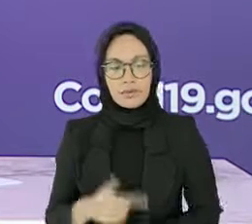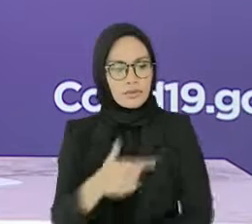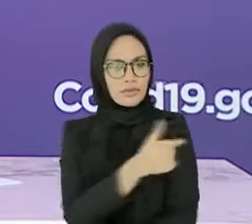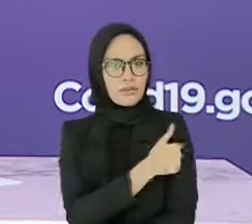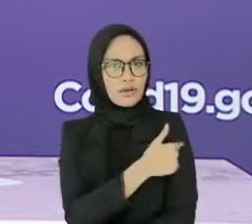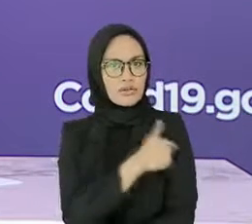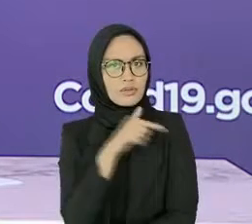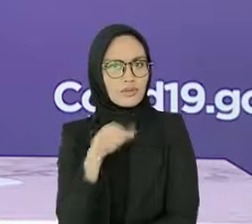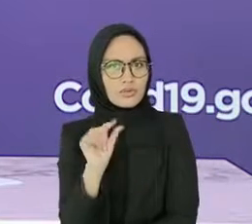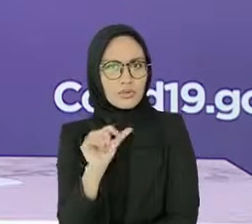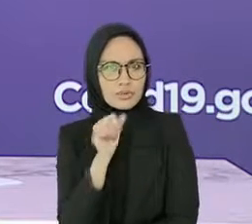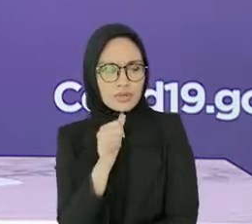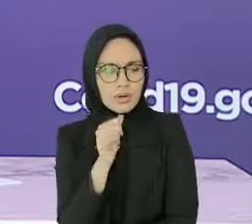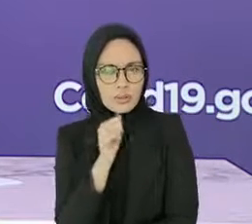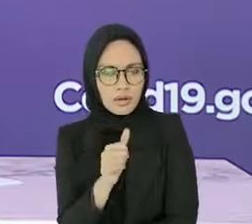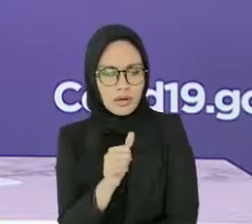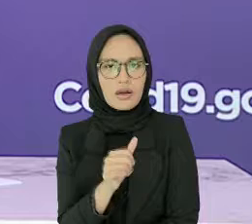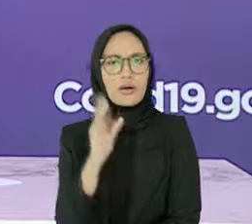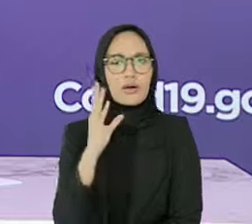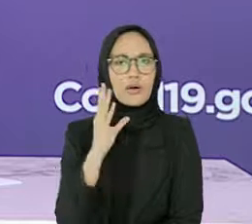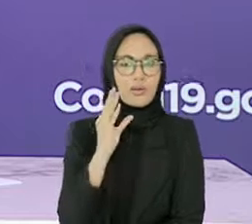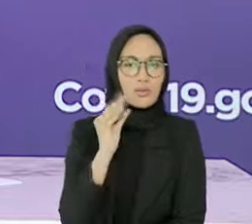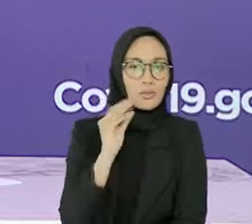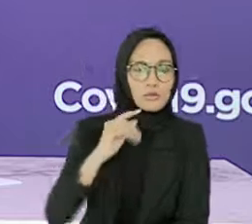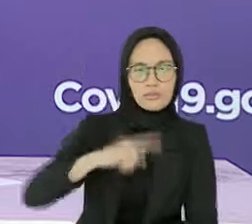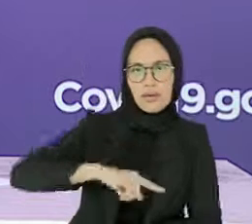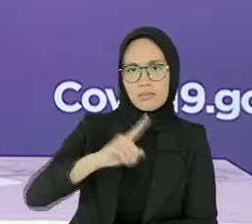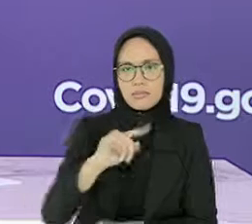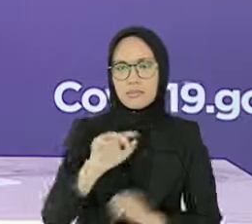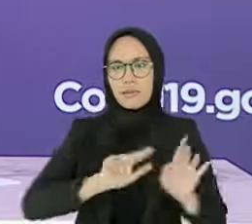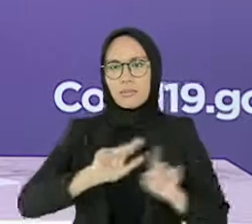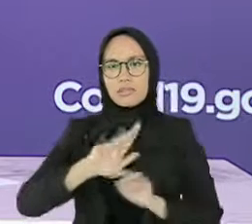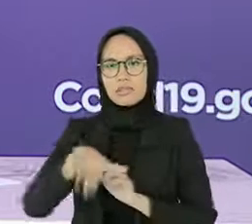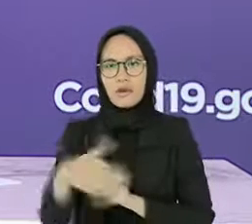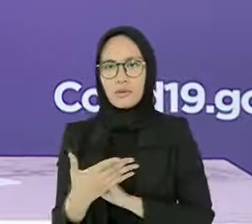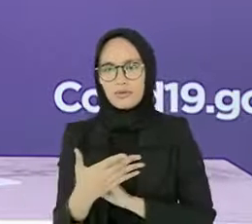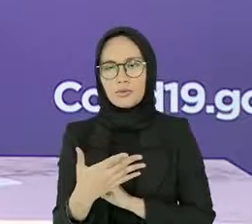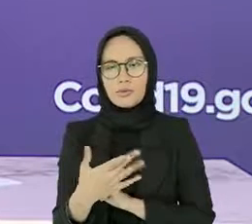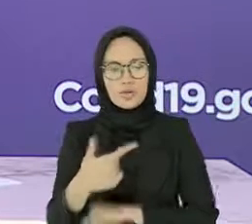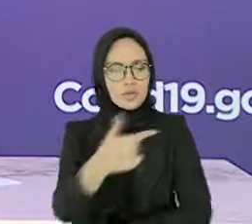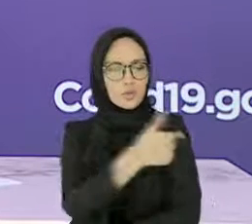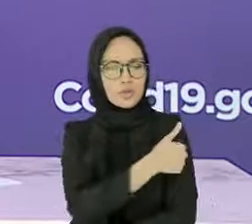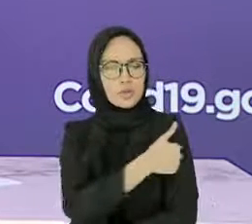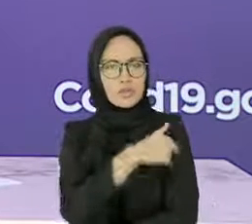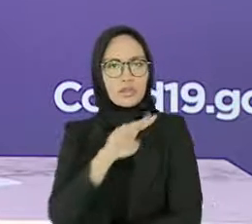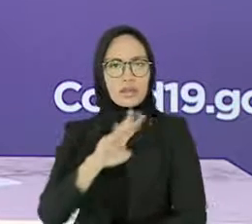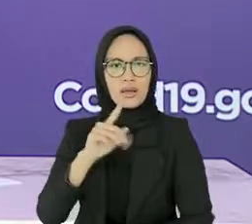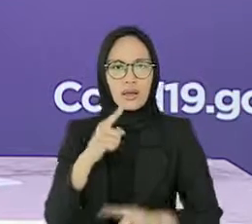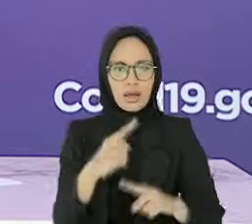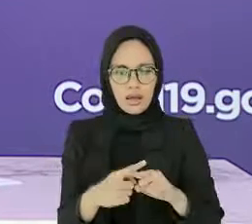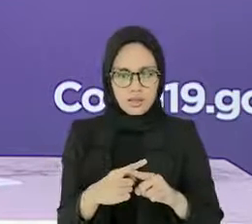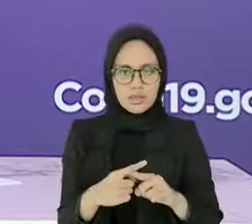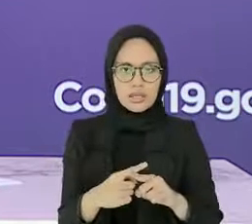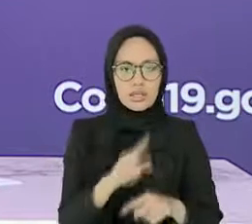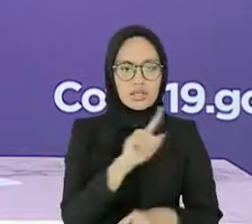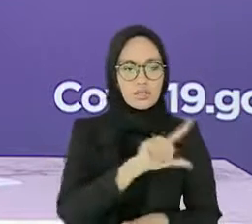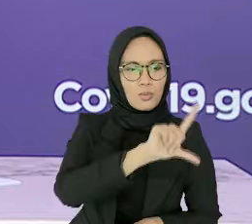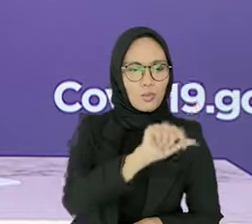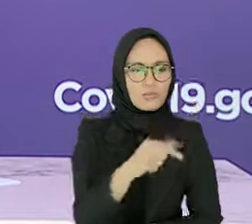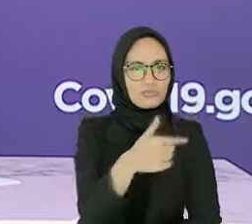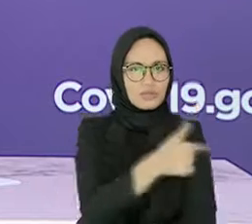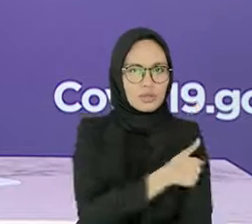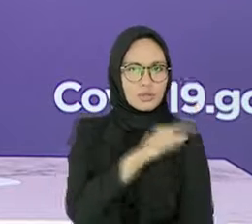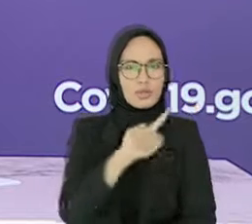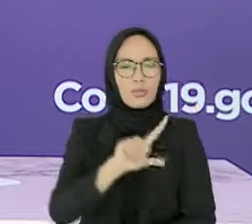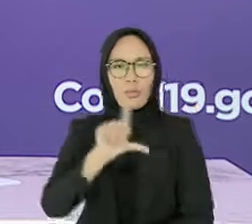masyarakat berusia di atas 18 tahun dengan penyuntikan 3 dosis dan interval 1 bulan per